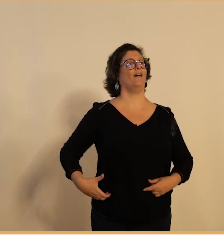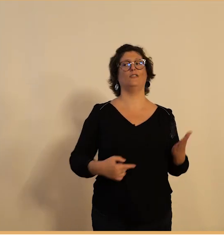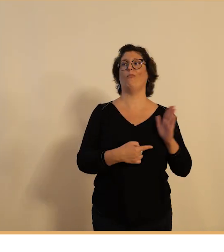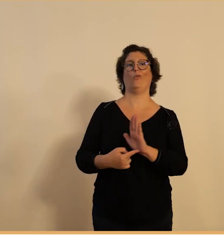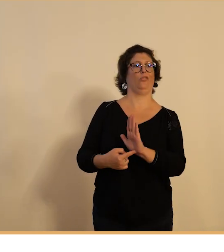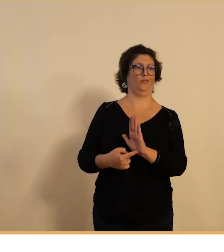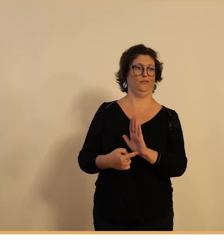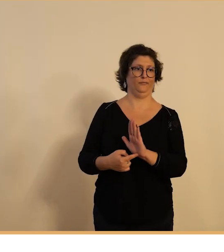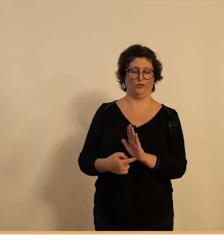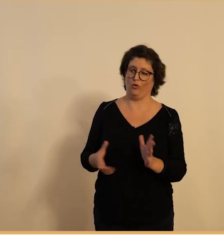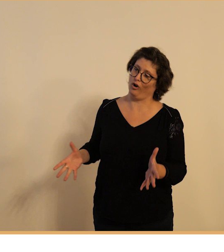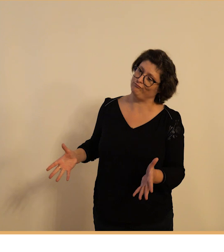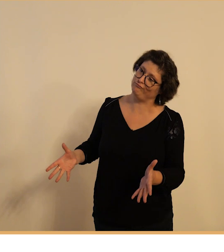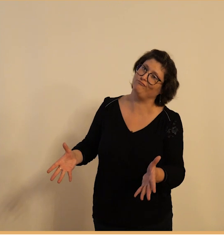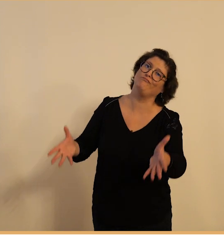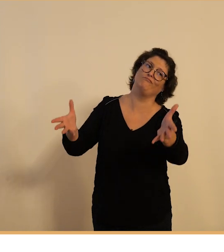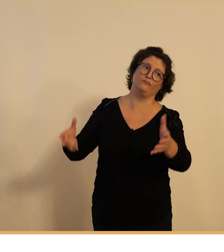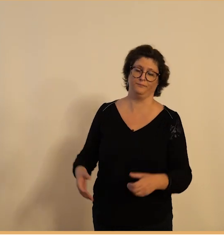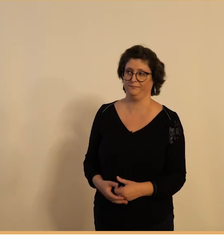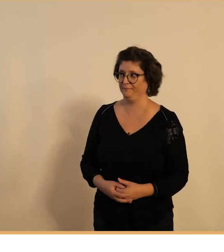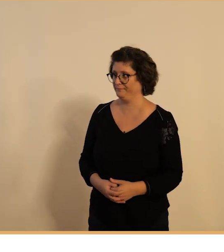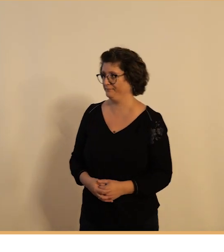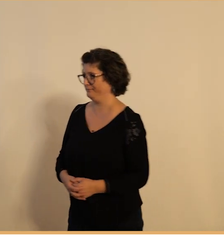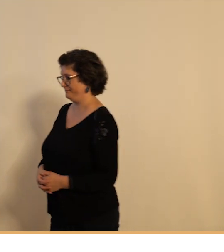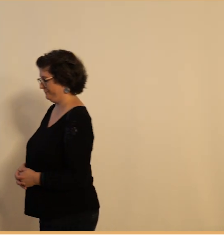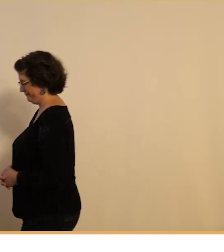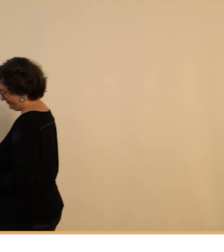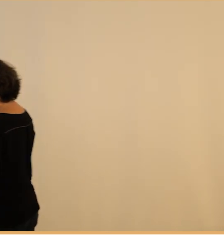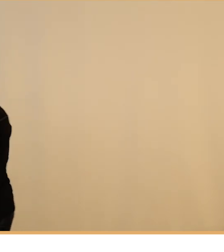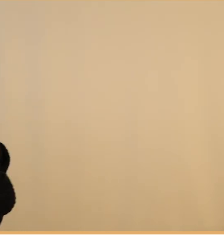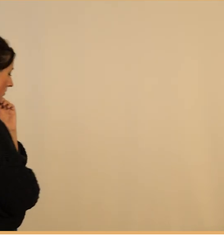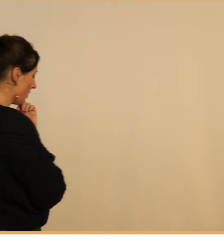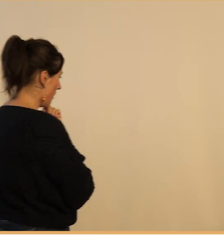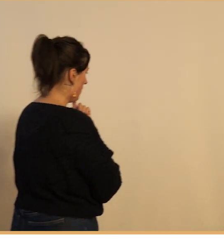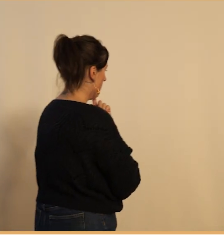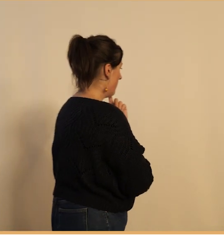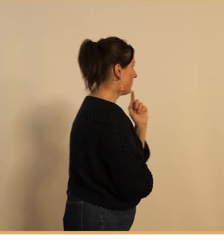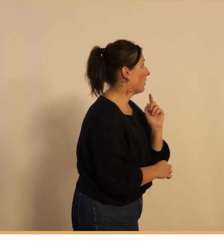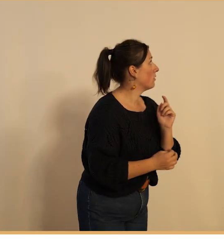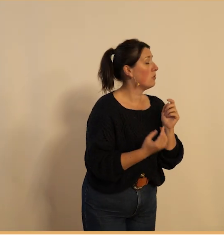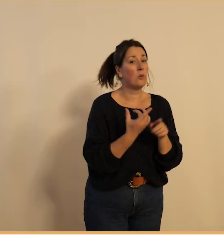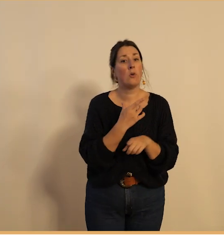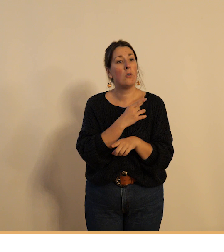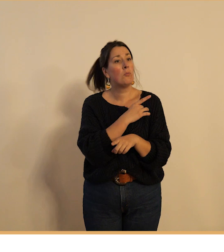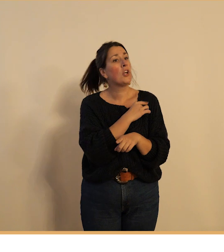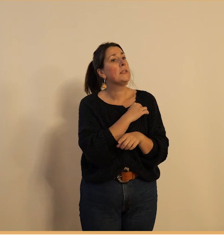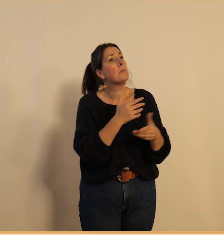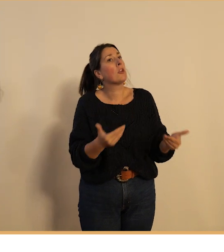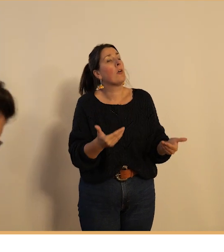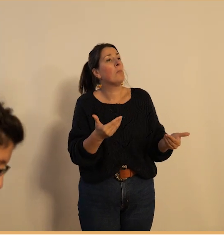alors effectivement la police que nous connaissons aujourd'hui a connu des prérogatives